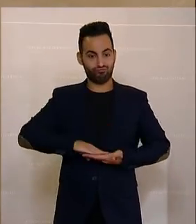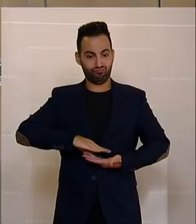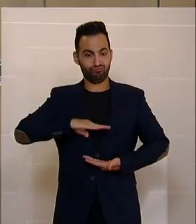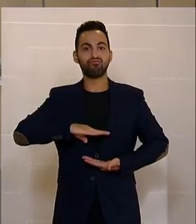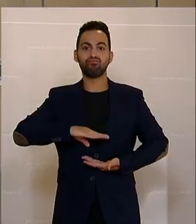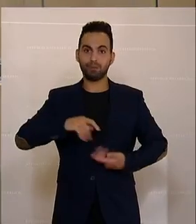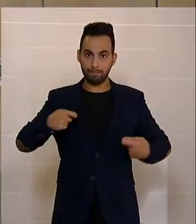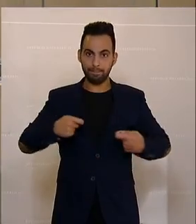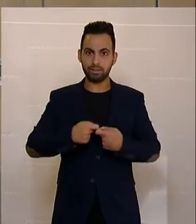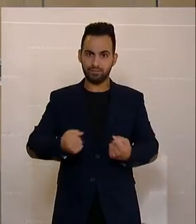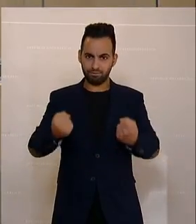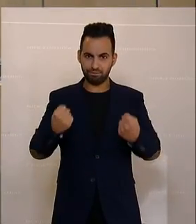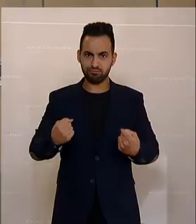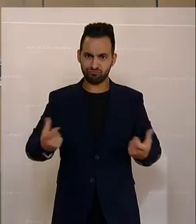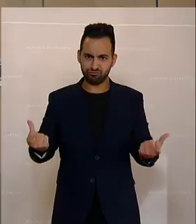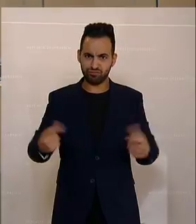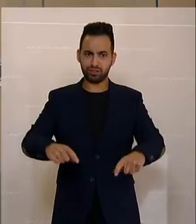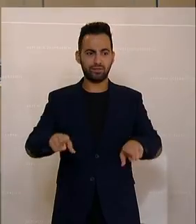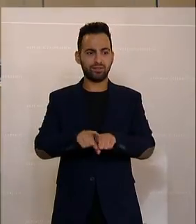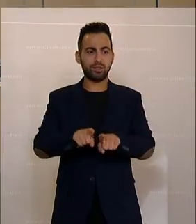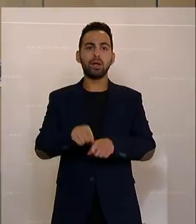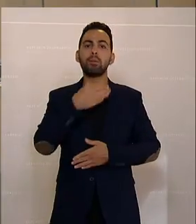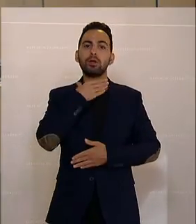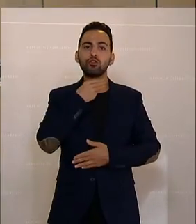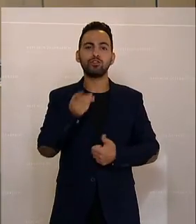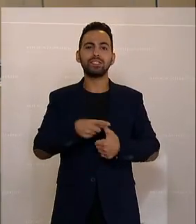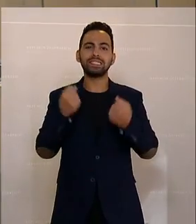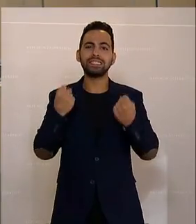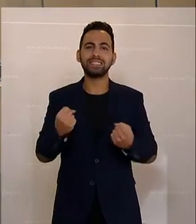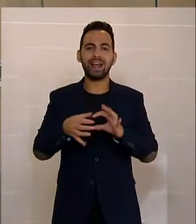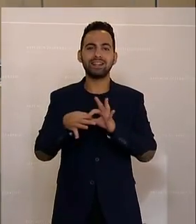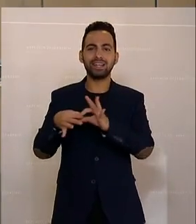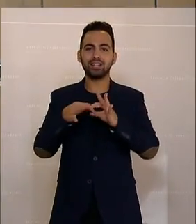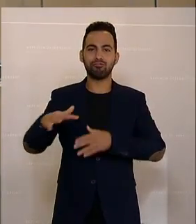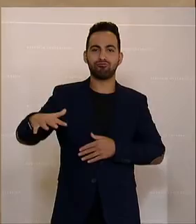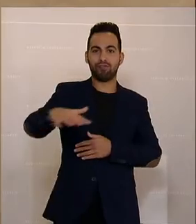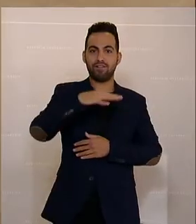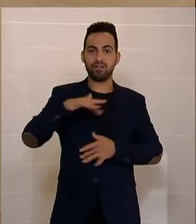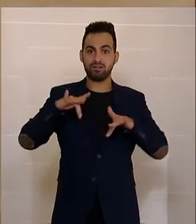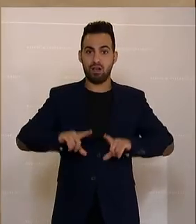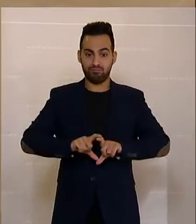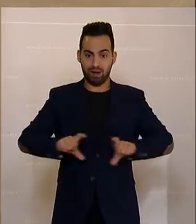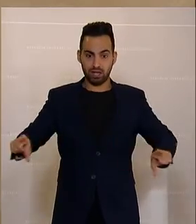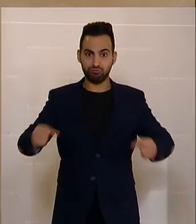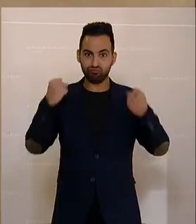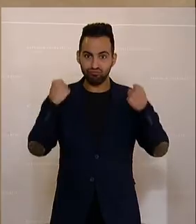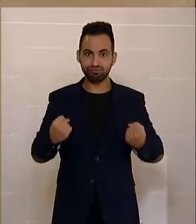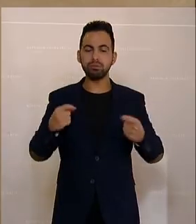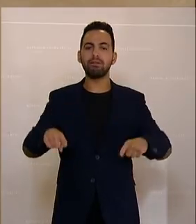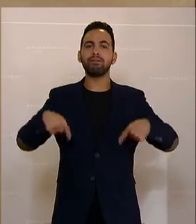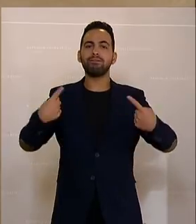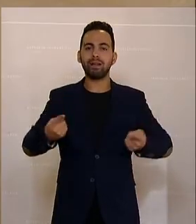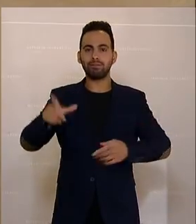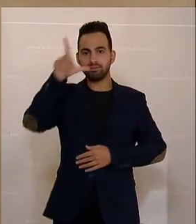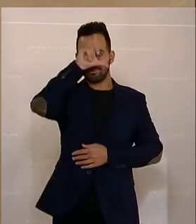diese Felsen fest stehen, so wie es das Bedürfnis nach Sicherheit in einer Gesellschaft ist, dann können sich auch die Menschen zu den